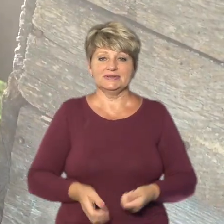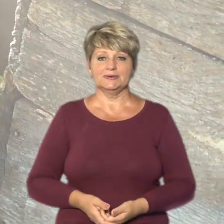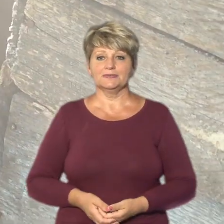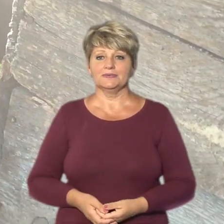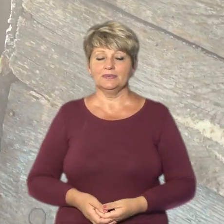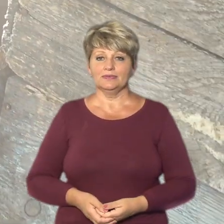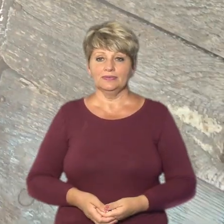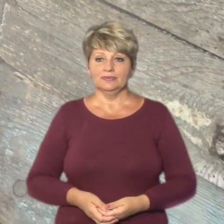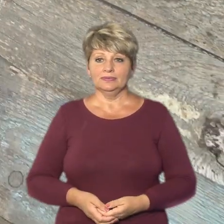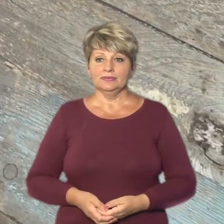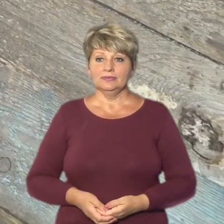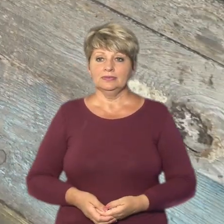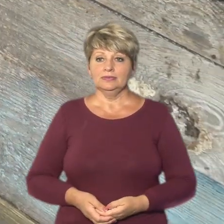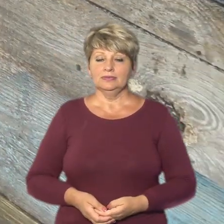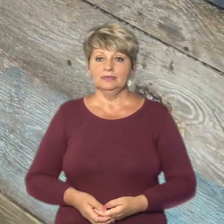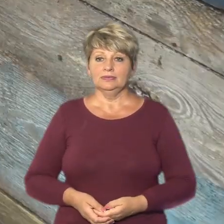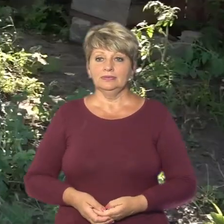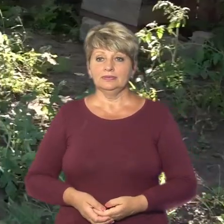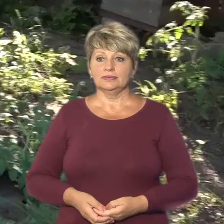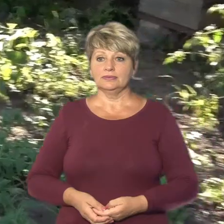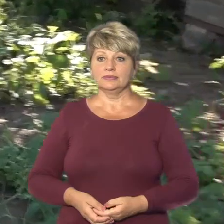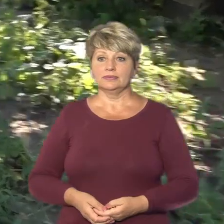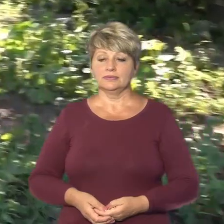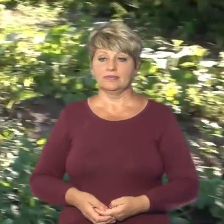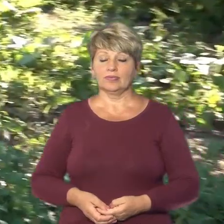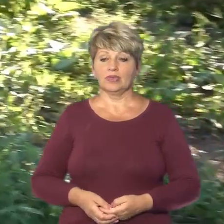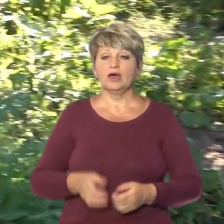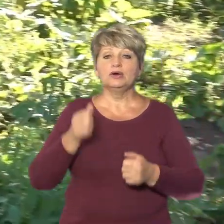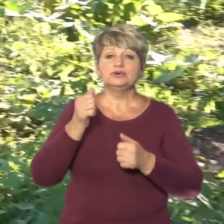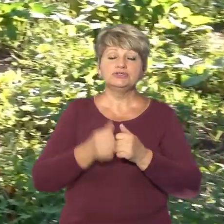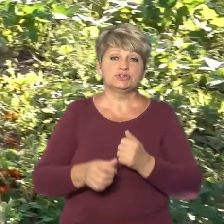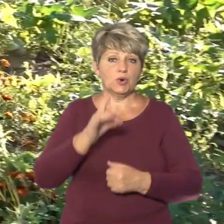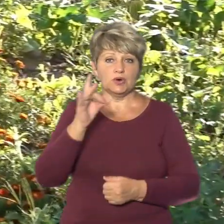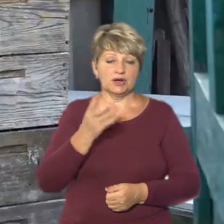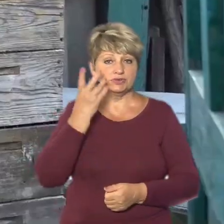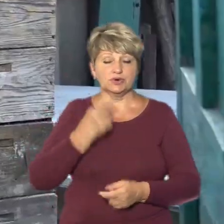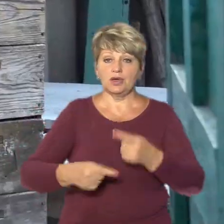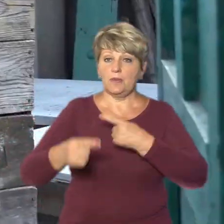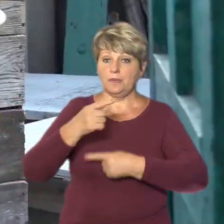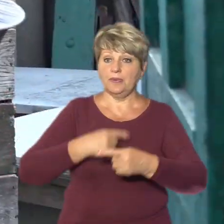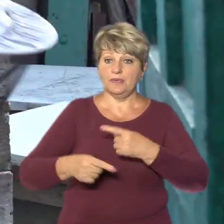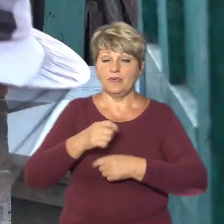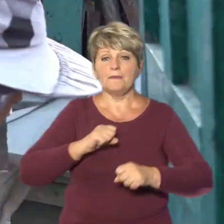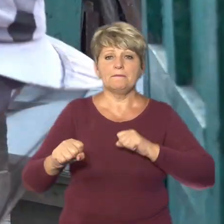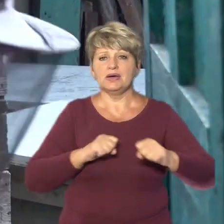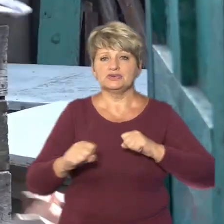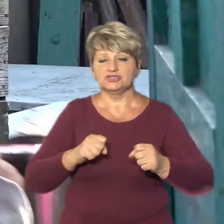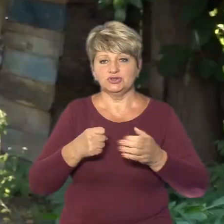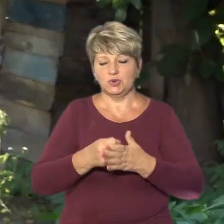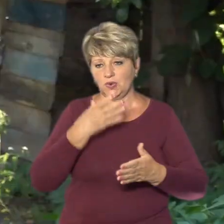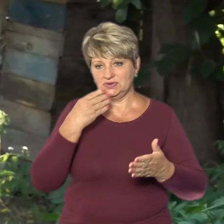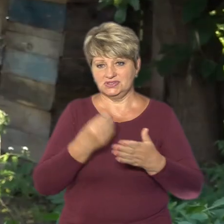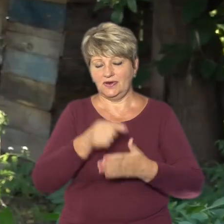дівчата, давайте по домам. Щоразу, коли повертаються зі сходу, біжить до своїх вихованців.